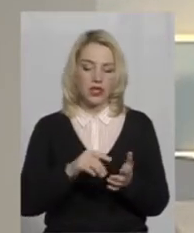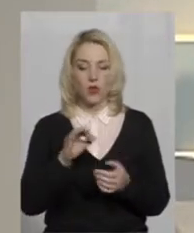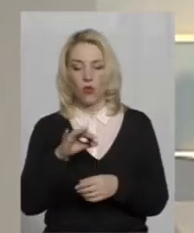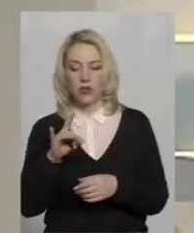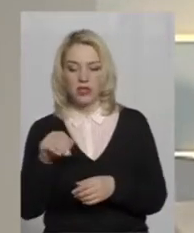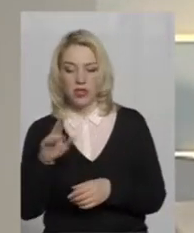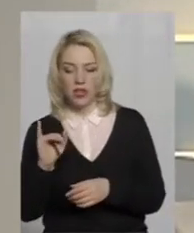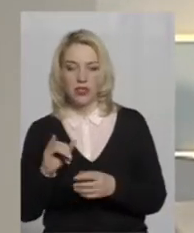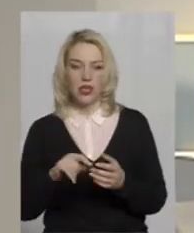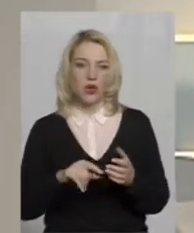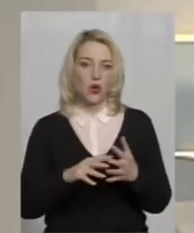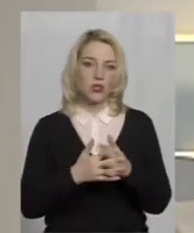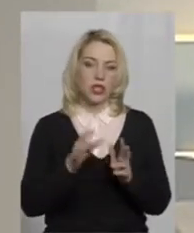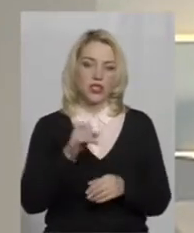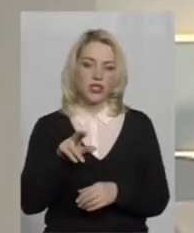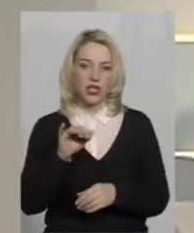сільських, селищних радах?